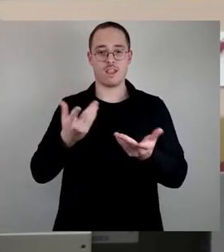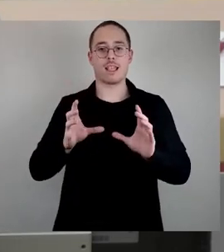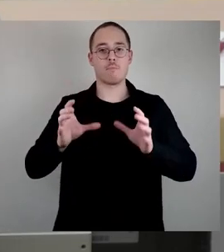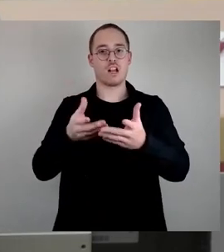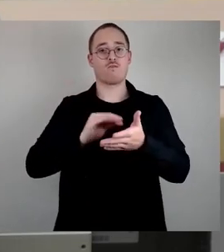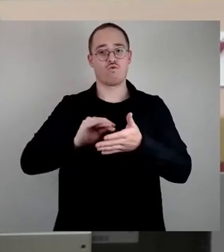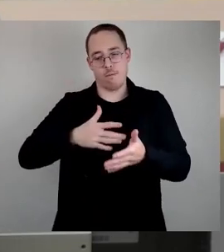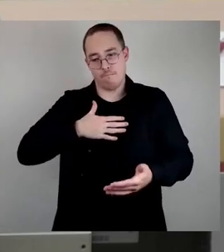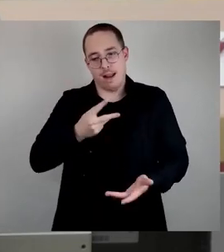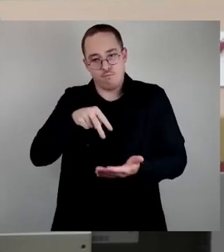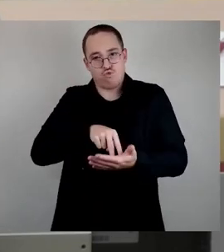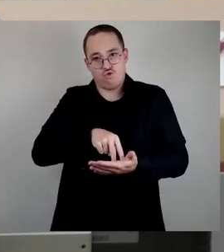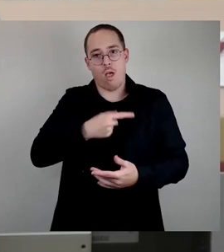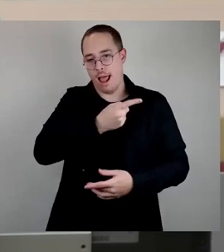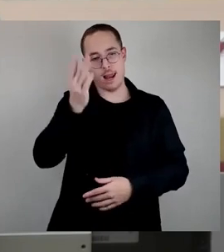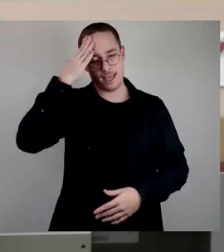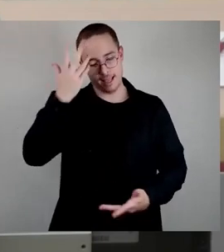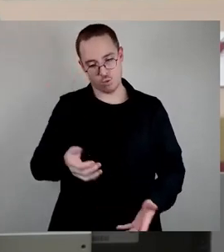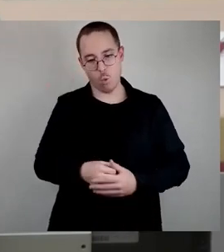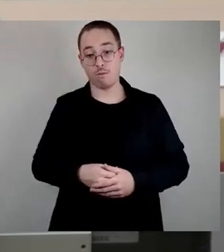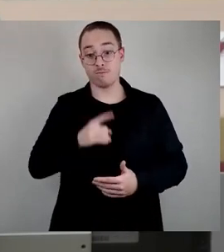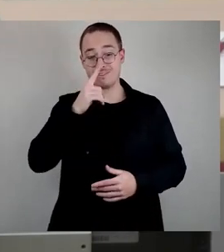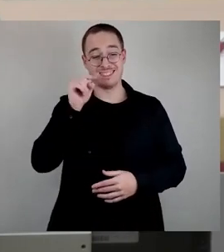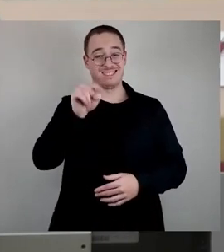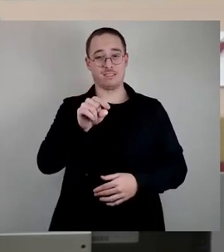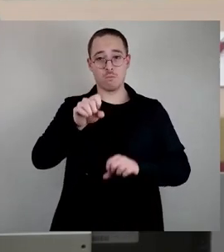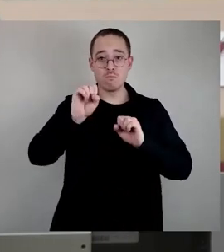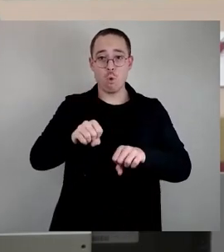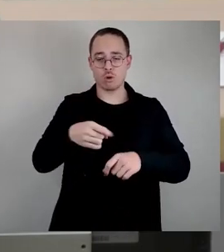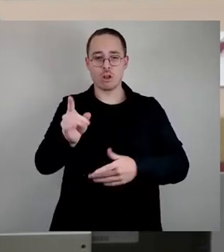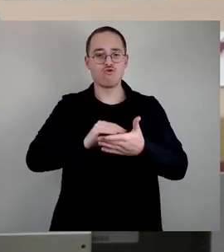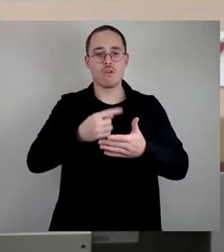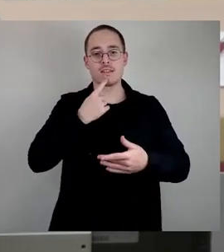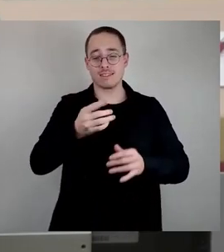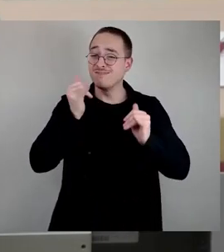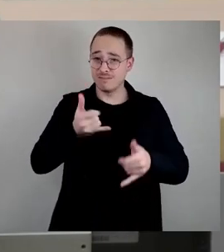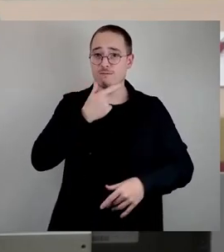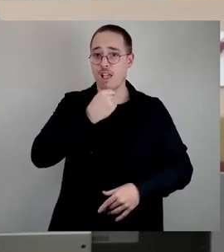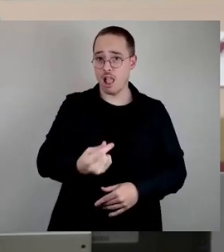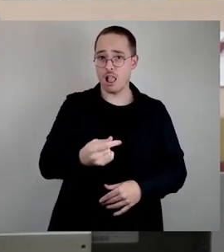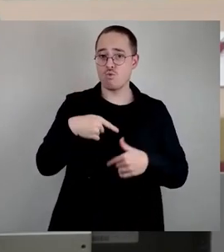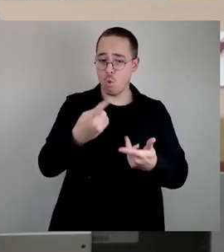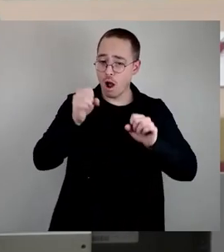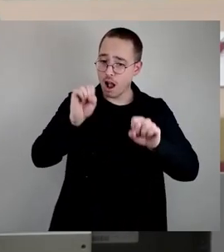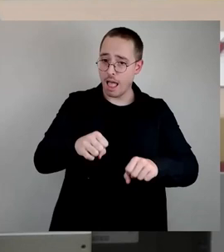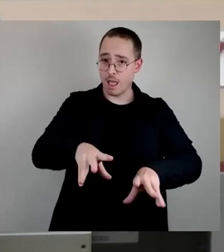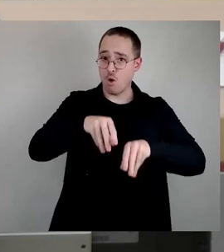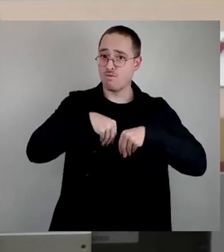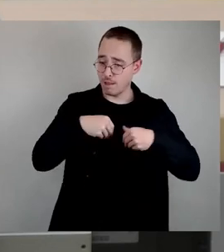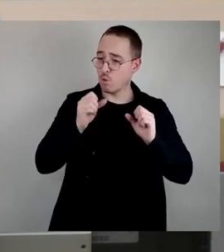Dort, wo es möglich ist, beziehungsweise die Schulen das wollen, die Kapazitäten vorhanden sind und die schulgesetzlichen